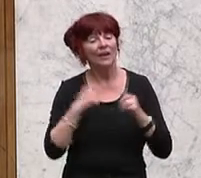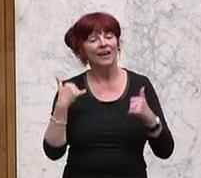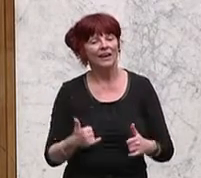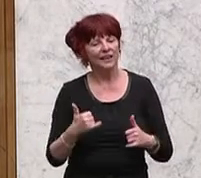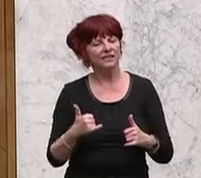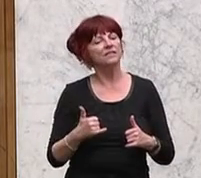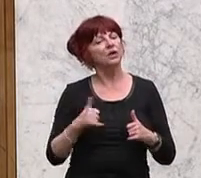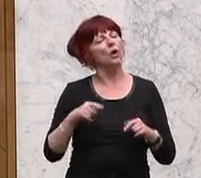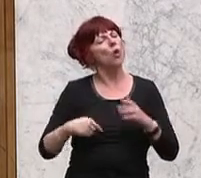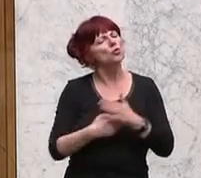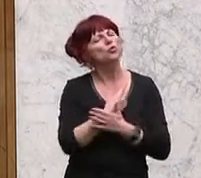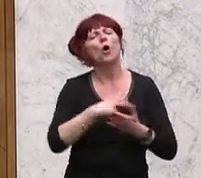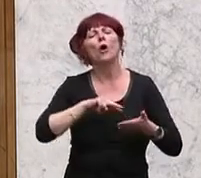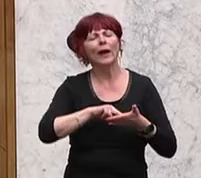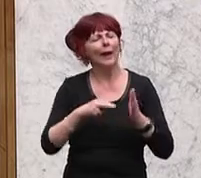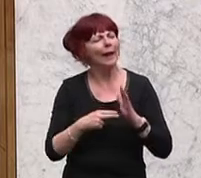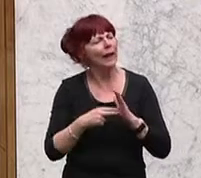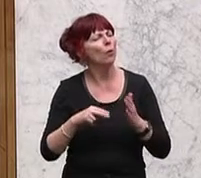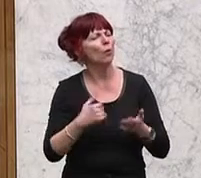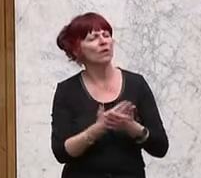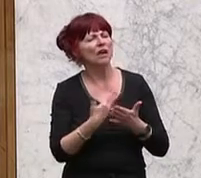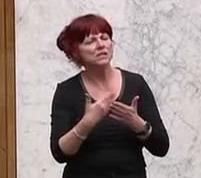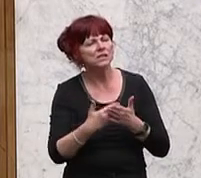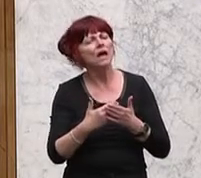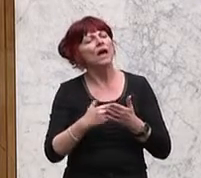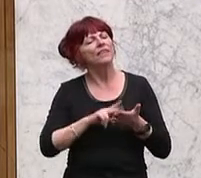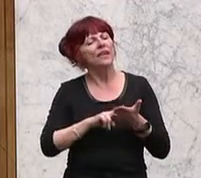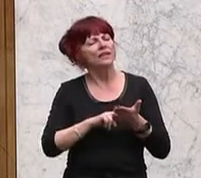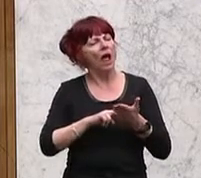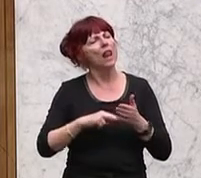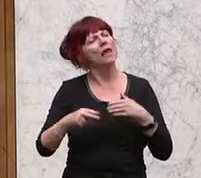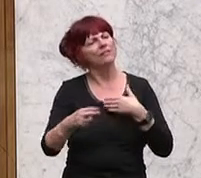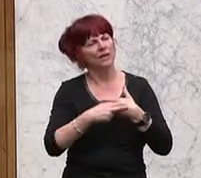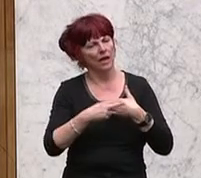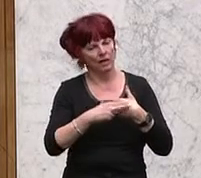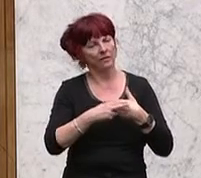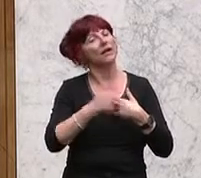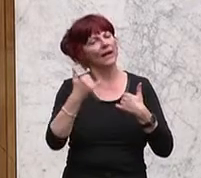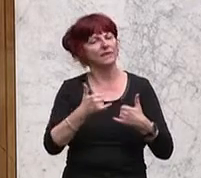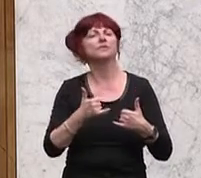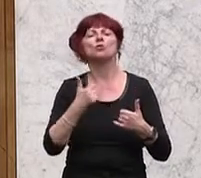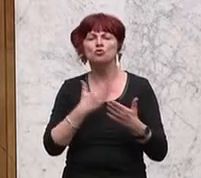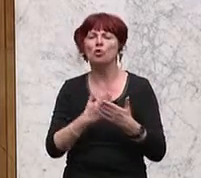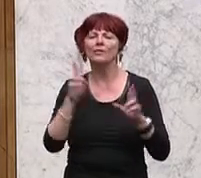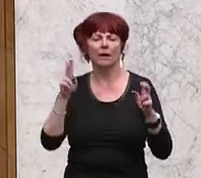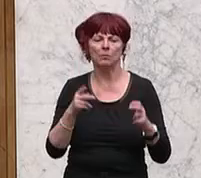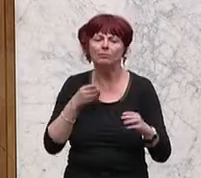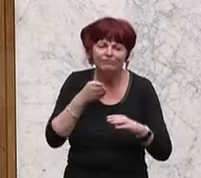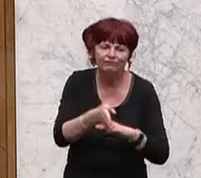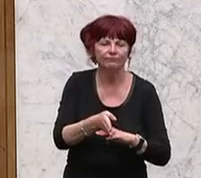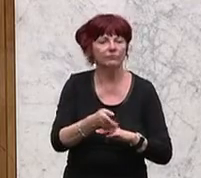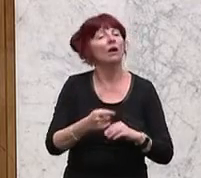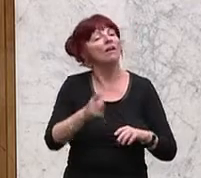digitalen Vignette und gehe gleich mitten in die Sache hinein. Ja, wir Grüne finden es gut, dass es jetzt die digitale Vignette